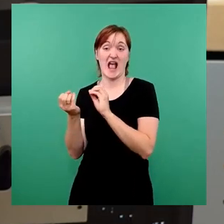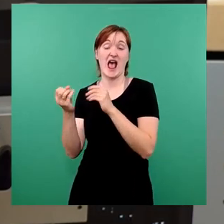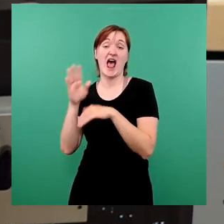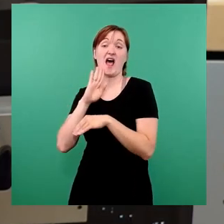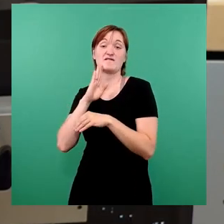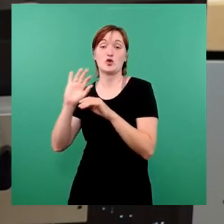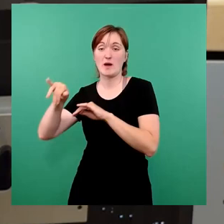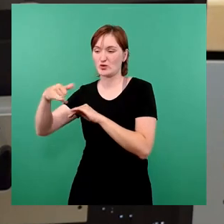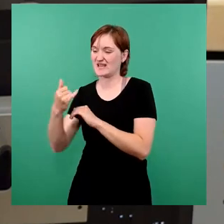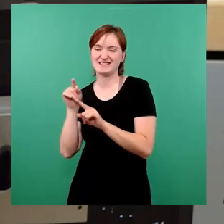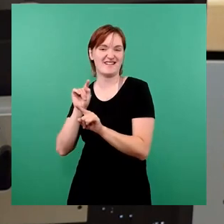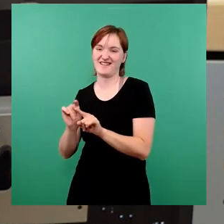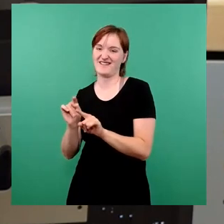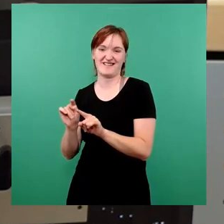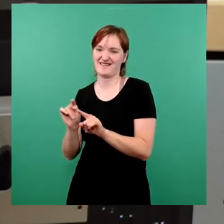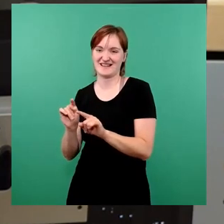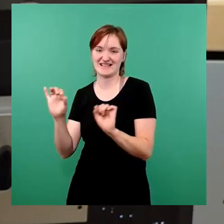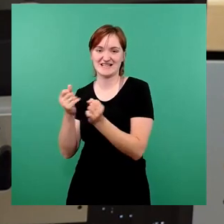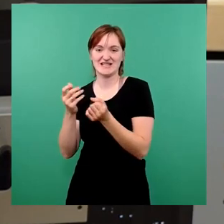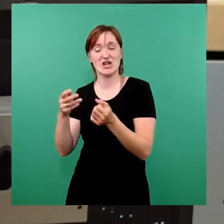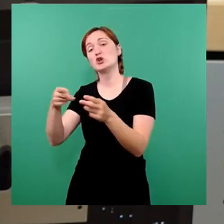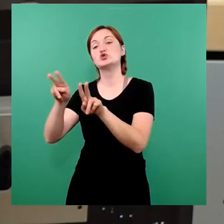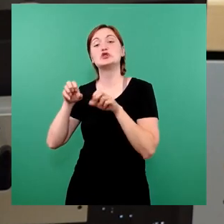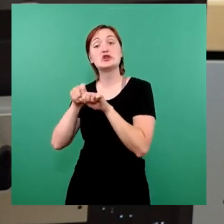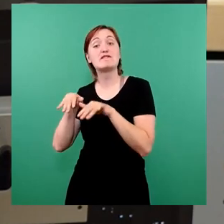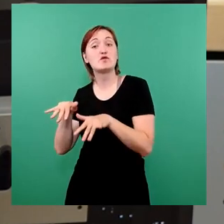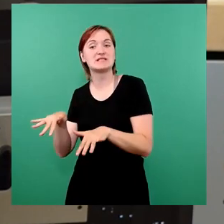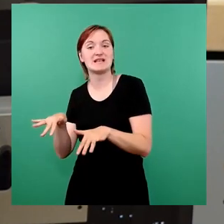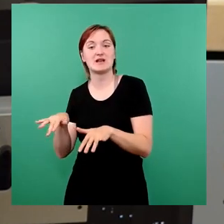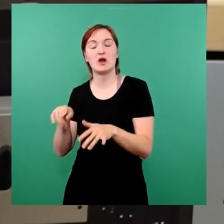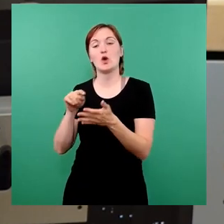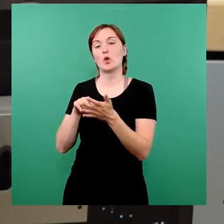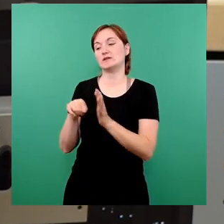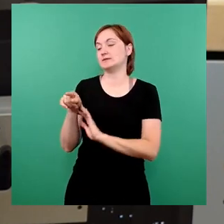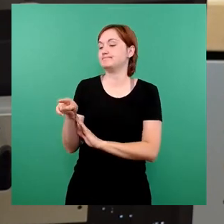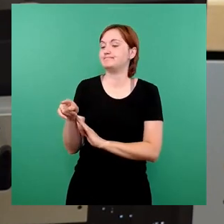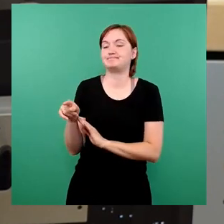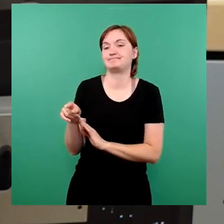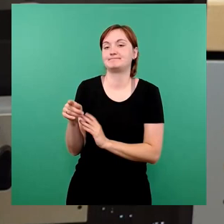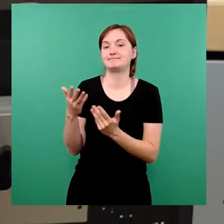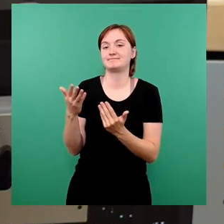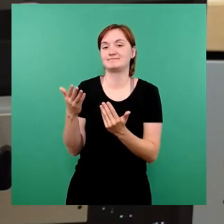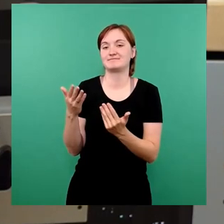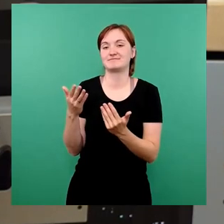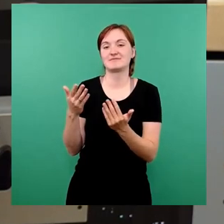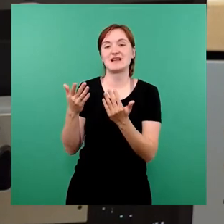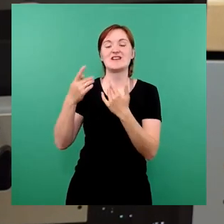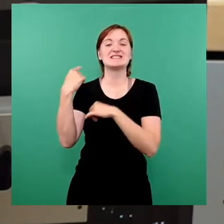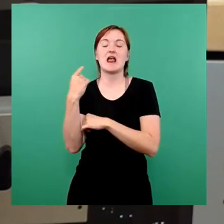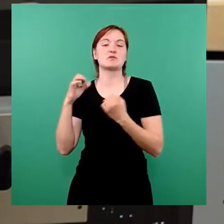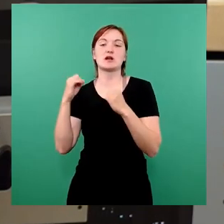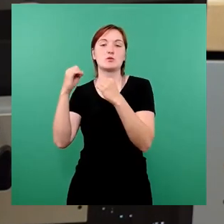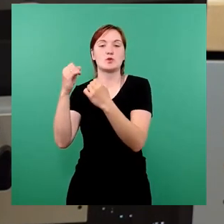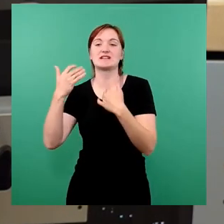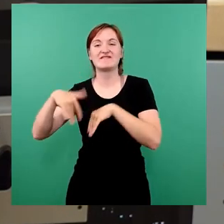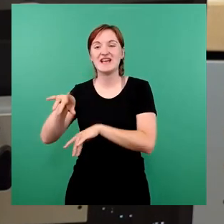zurück zu den Wurzeln bedeuten kann. Denn diese lag vor Jahrzehnten eigentlich und weitestgehend im eigenen Engagement und bis